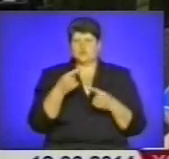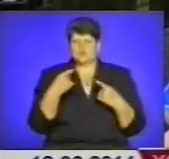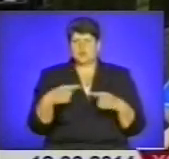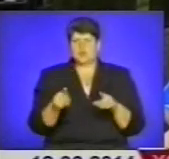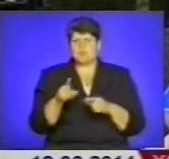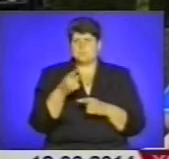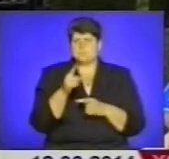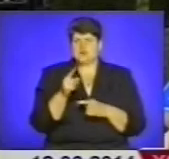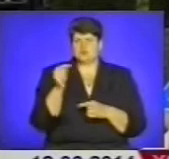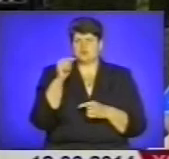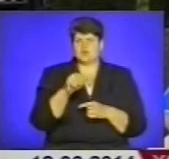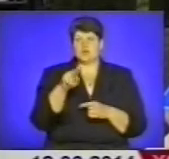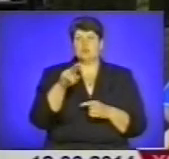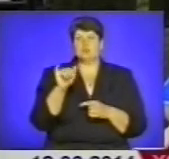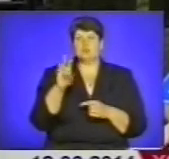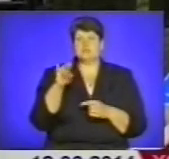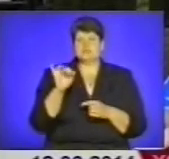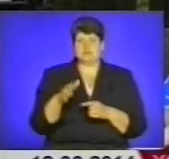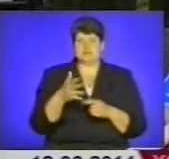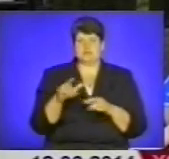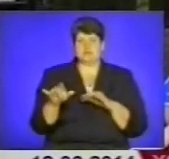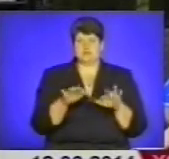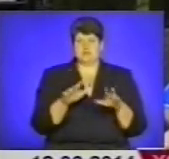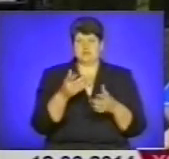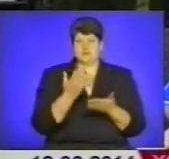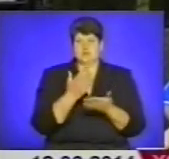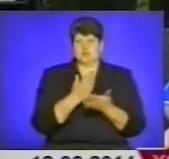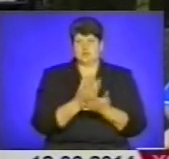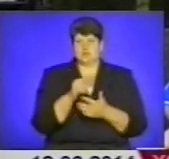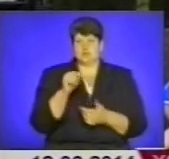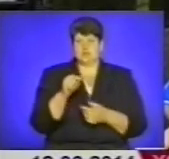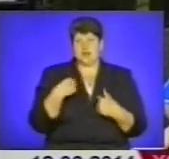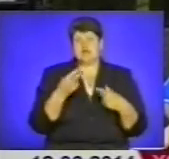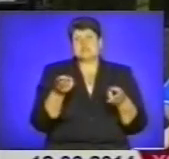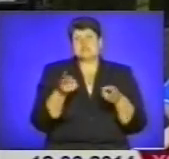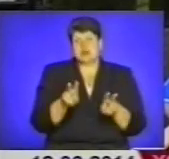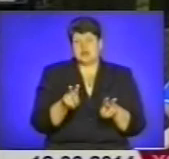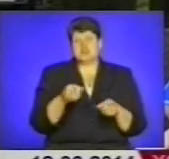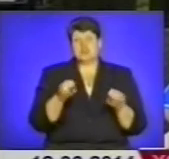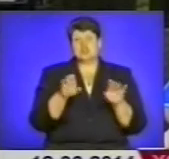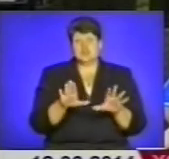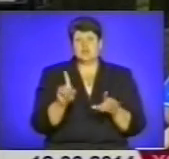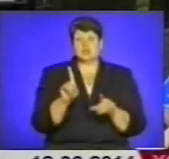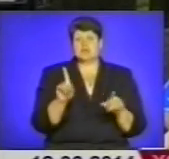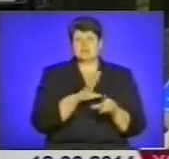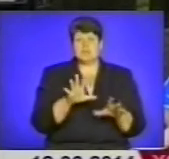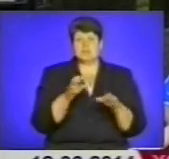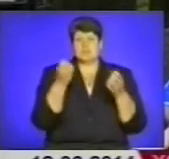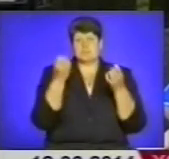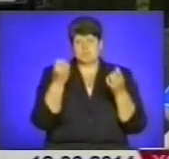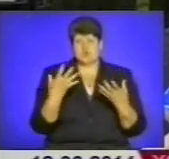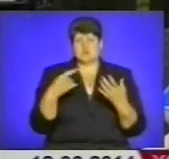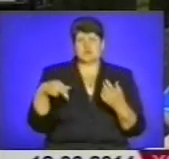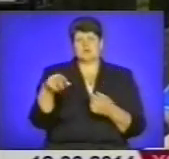вот такой вот путінський режим тут действують, думаю. Короче, в общем, я осталась. І решила, щоб не бути просто бесполезно, не